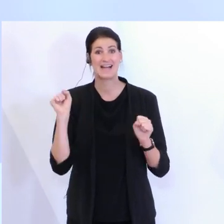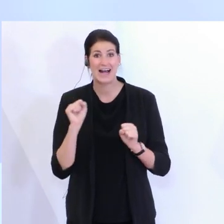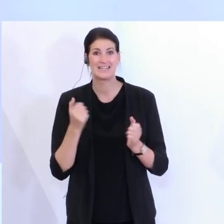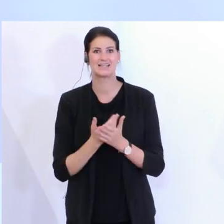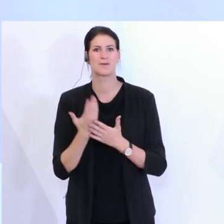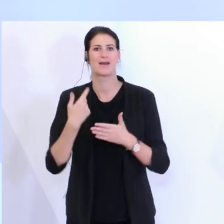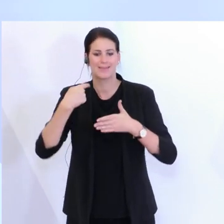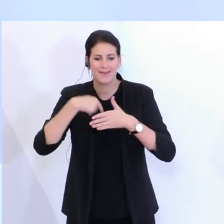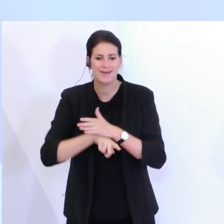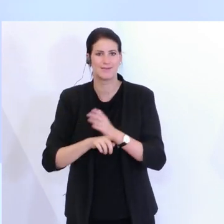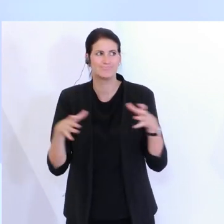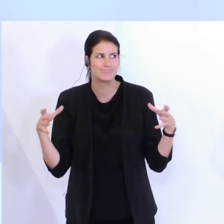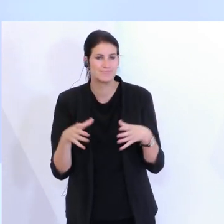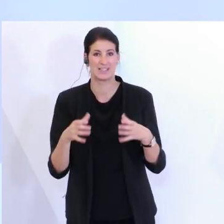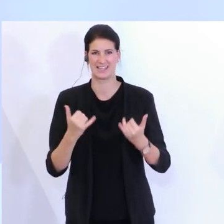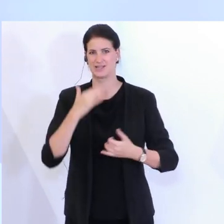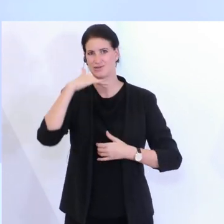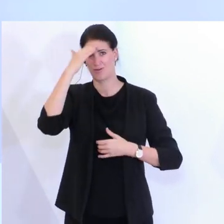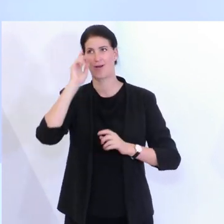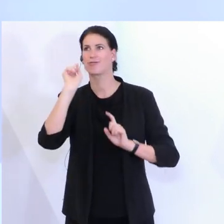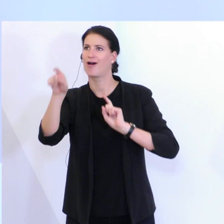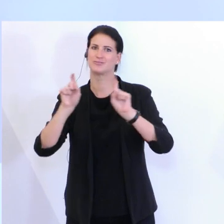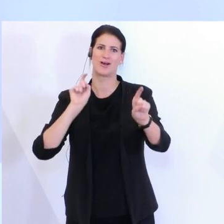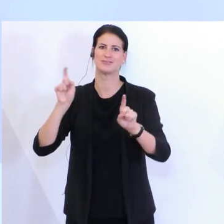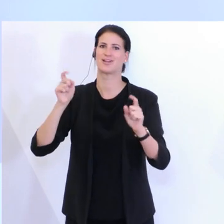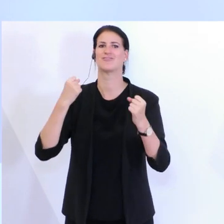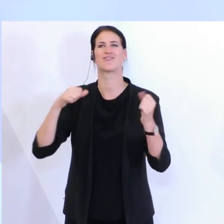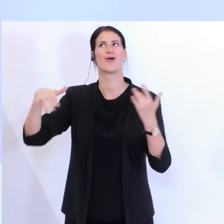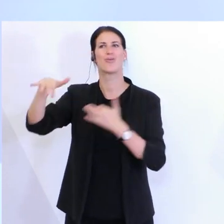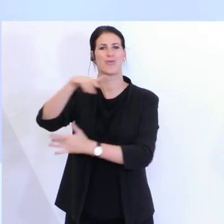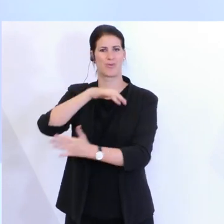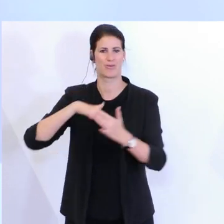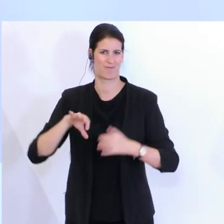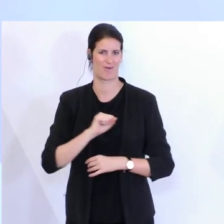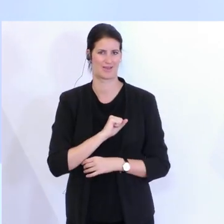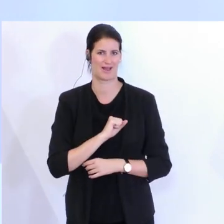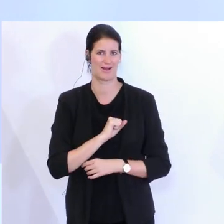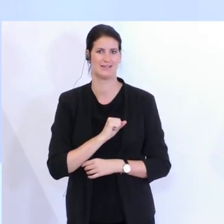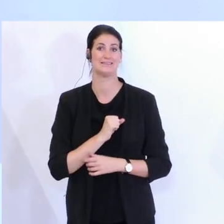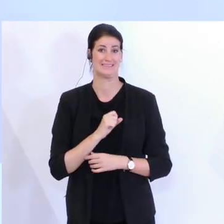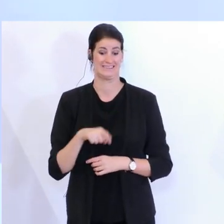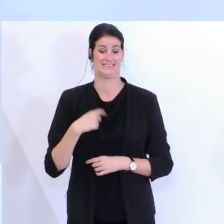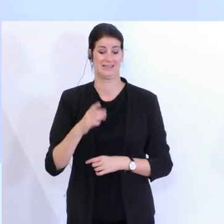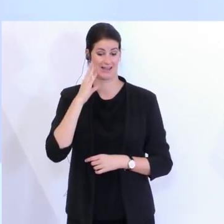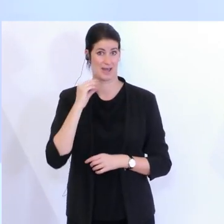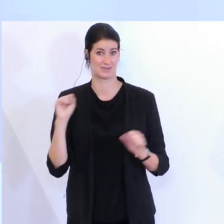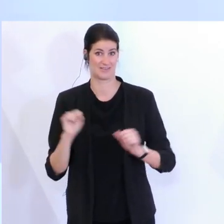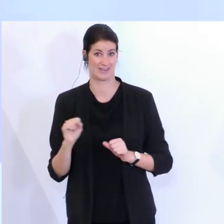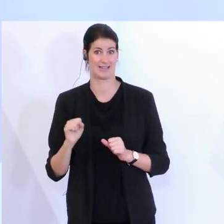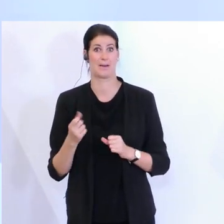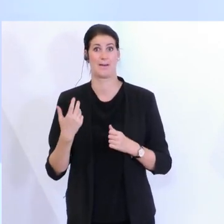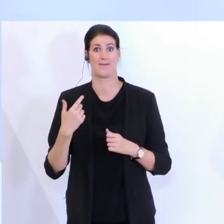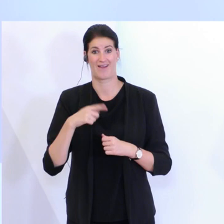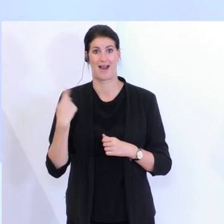Jetzt im Sommer waren wir ja durchaus gesegnet, dass wir viel Zeit auch im Freien verbringen konnten. Der Herbst-Winter wird uns wieder vor eine